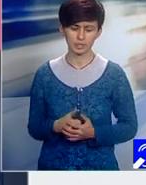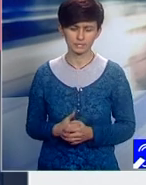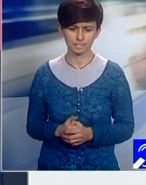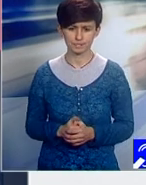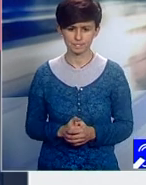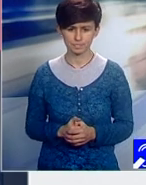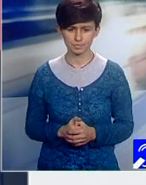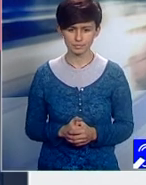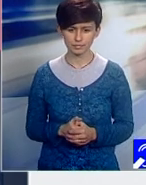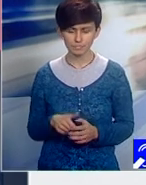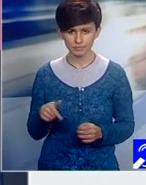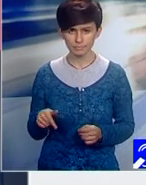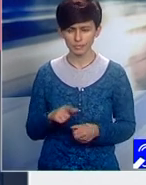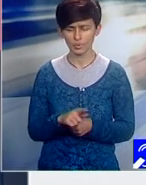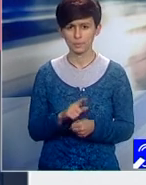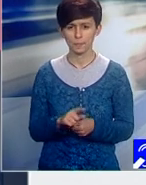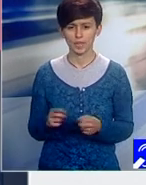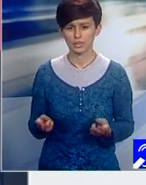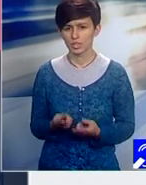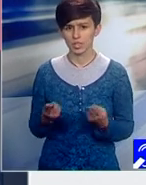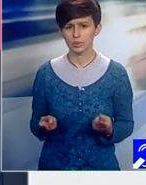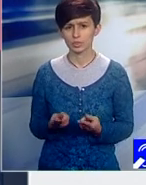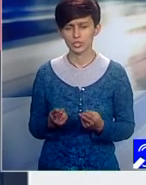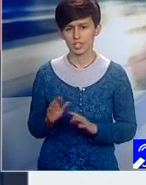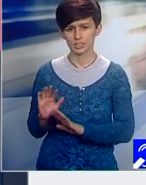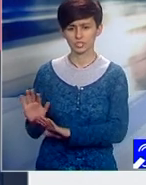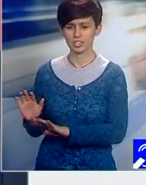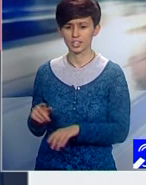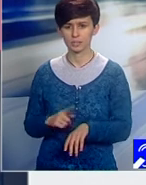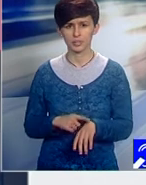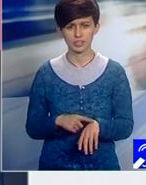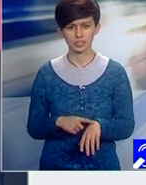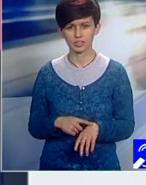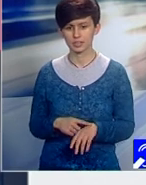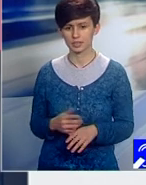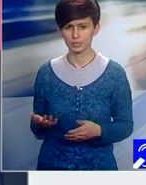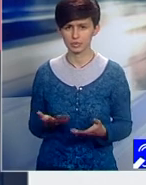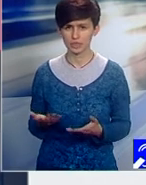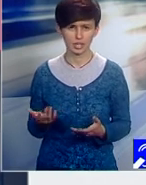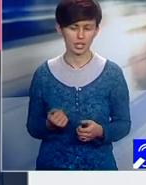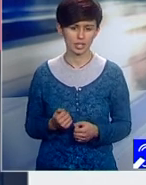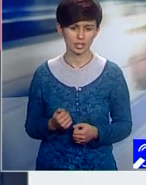practic ușurând și eliminând timpii morți și timpul în care